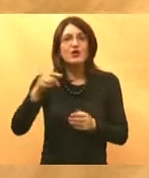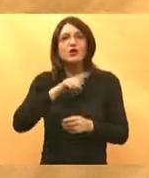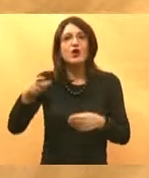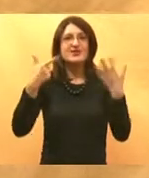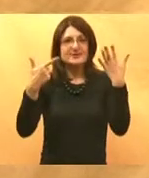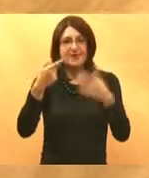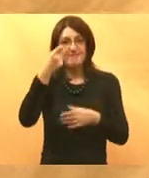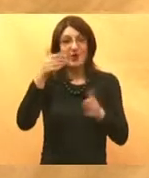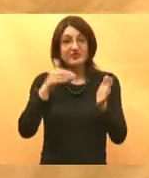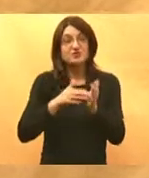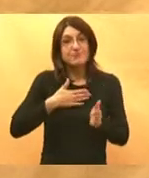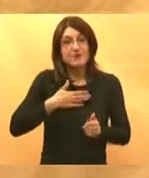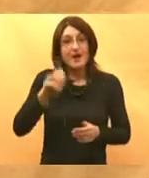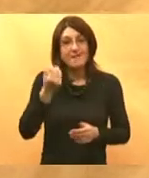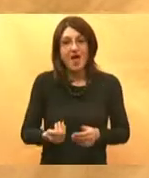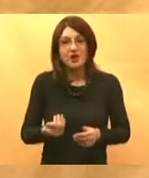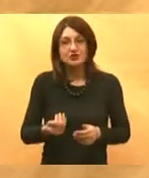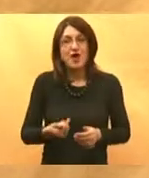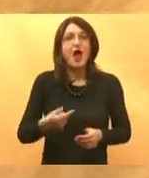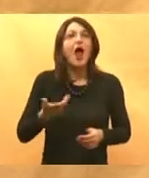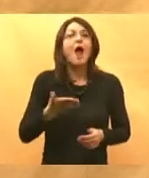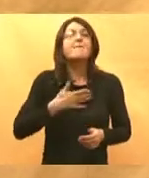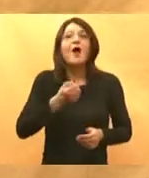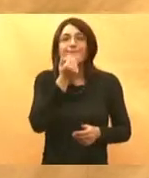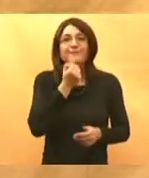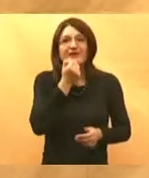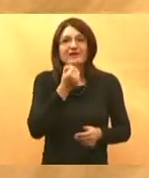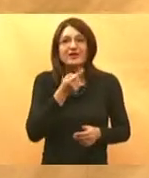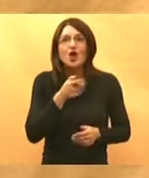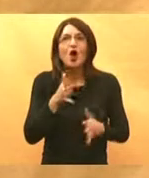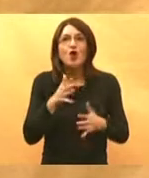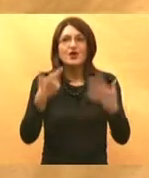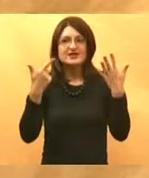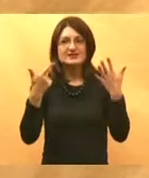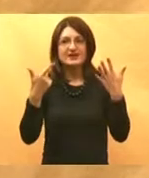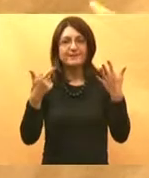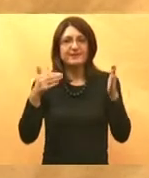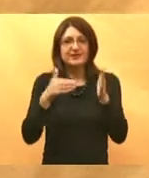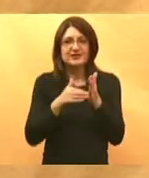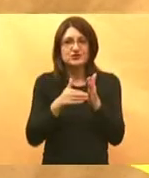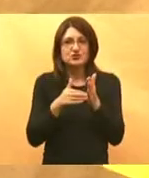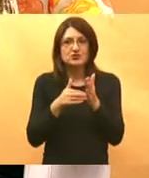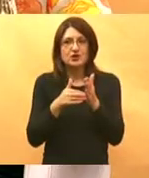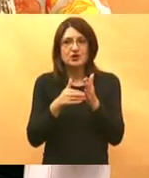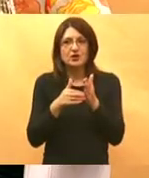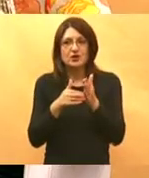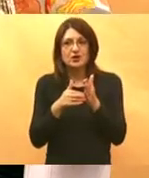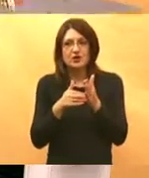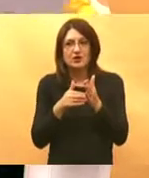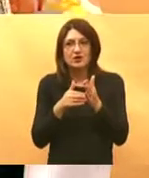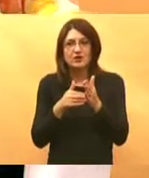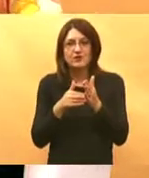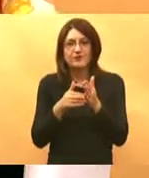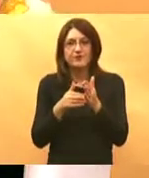moja plaća kao privatnika obiteljske medicine je uglavnom oko 7000 kuna moram vam se tu više sa